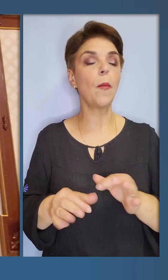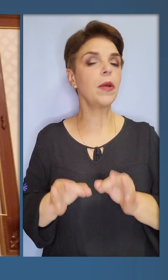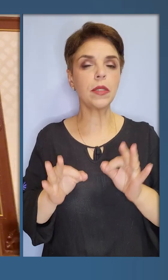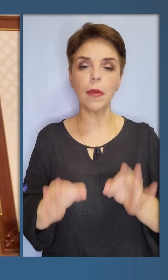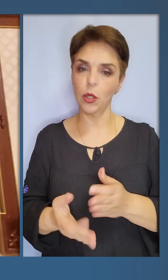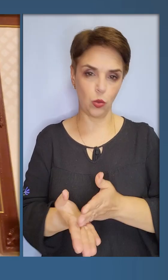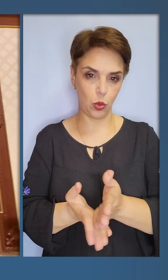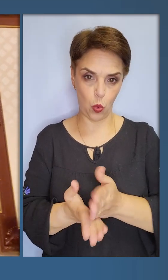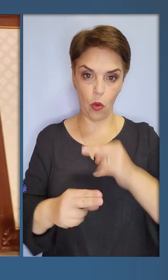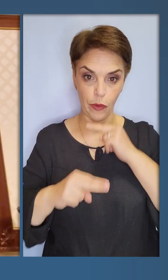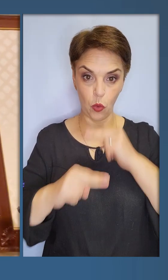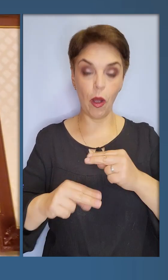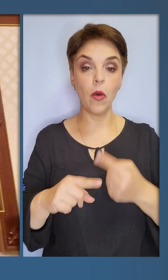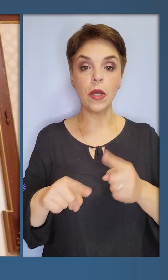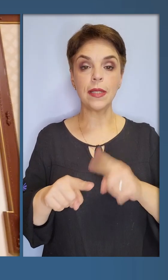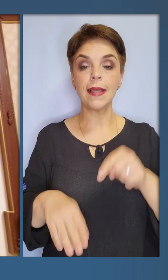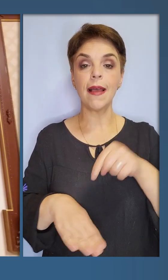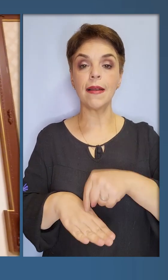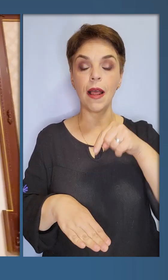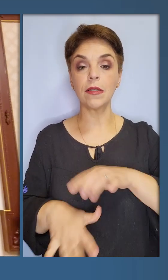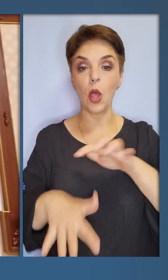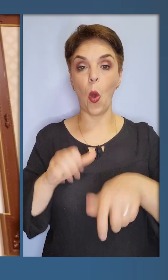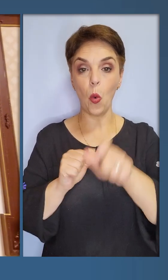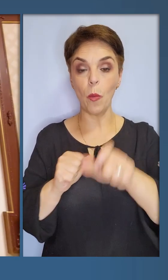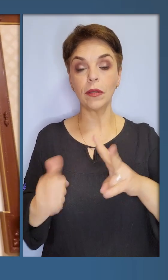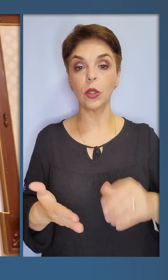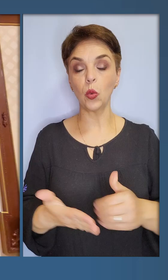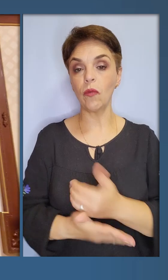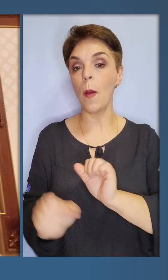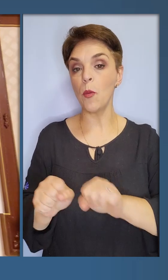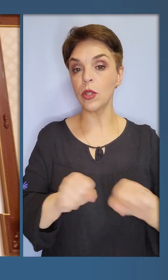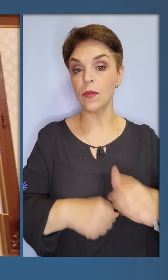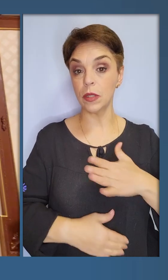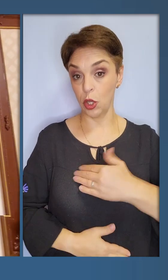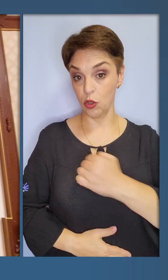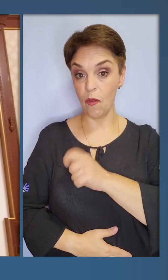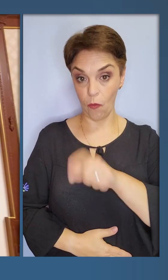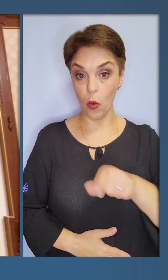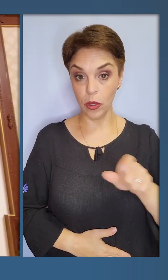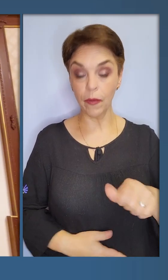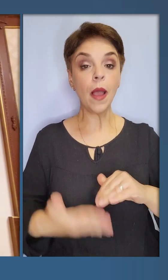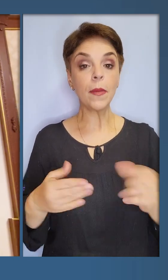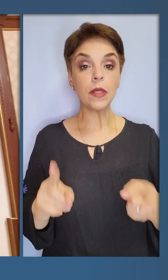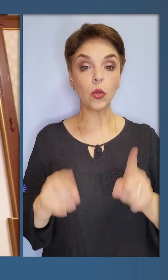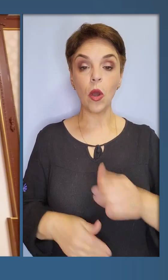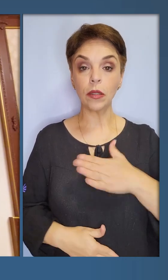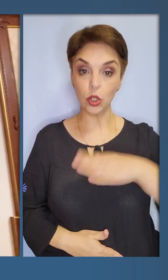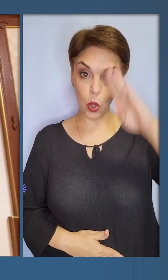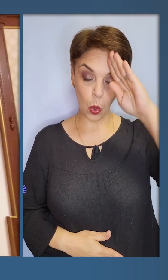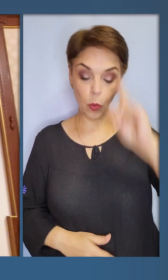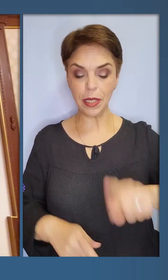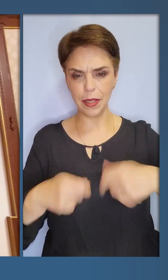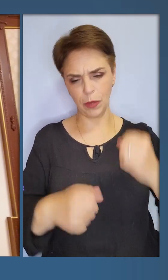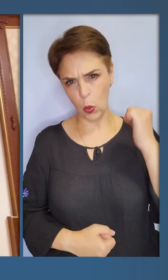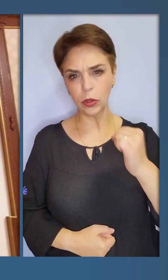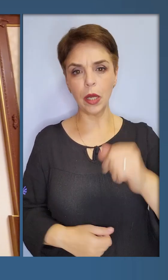безперечно заслуговує на увагу, це реакція окупанта на нові можливості наших воїнів. Після того, як наші